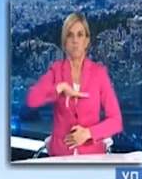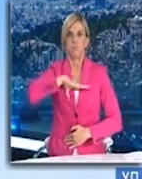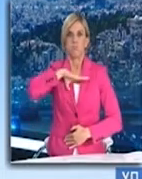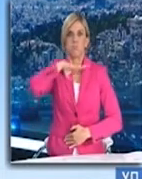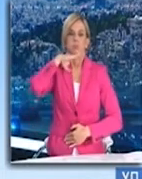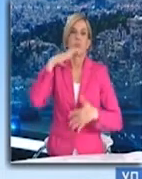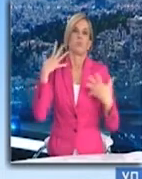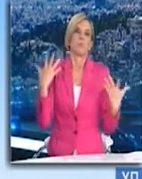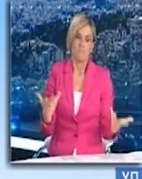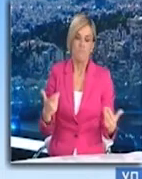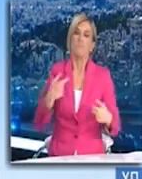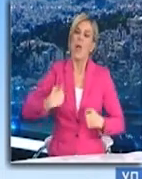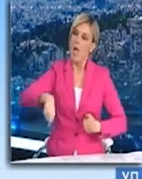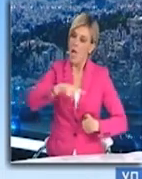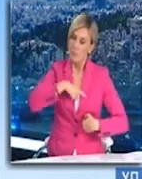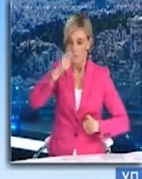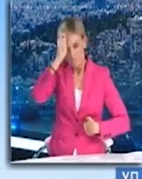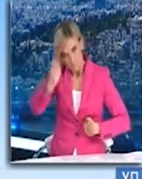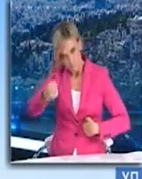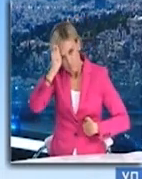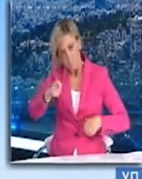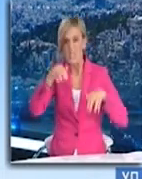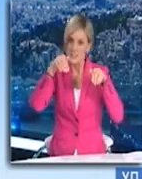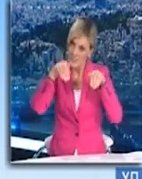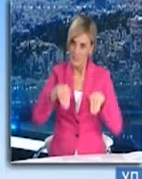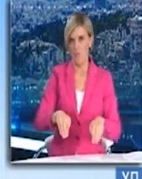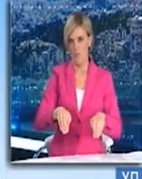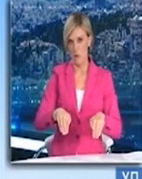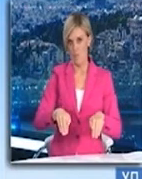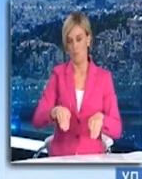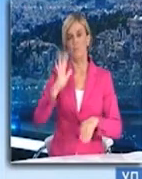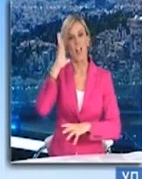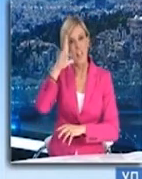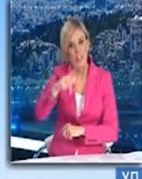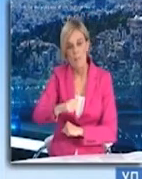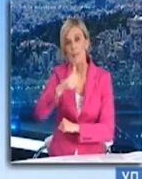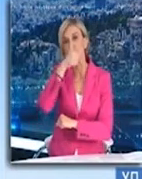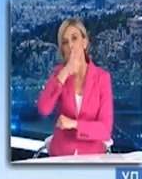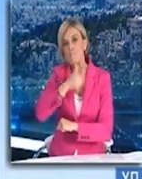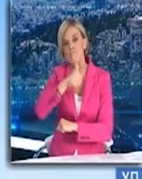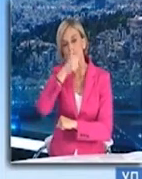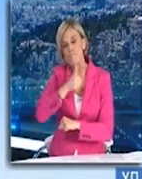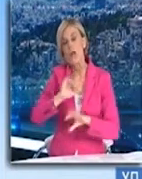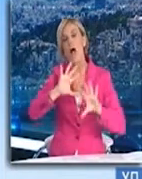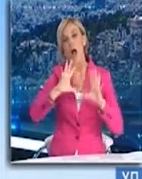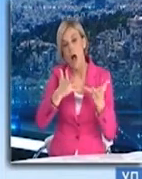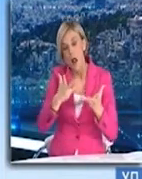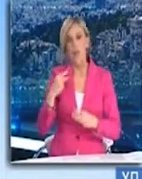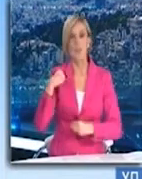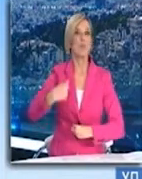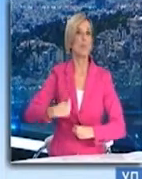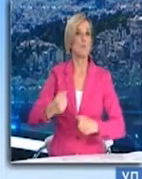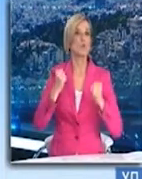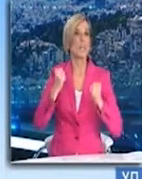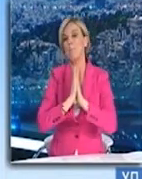Και τους σέβομαι, τους σέβομαστε όλους αυτούς, όλους αυτούς τους ανθρώπους που καθημερινώς αγωνιούν. Νομίζουμε ότι η δημόσια υγεία και με την εικόνα την οποία